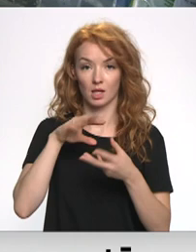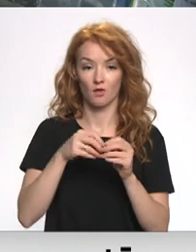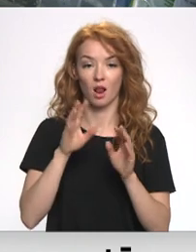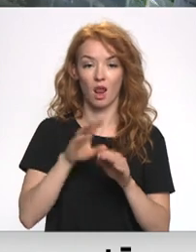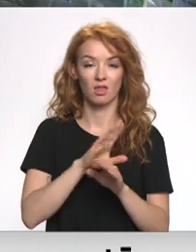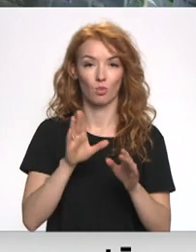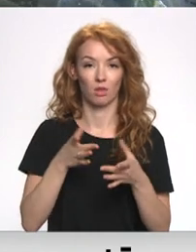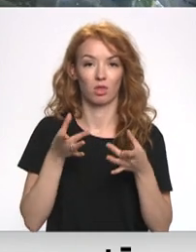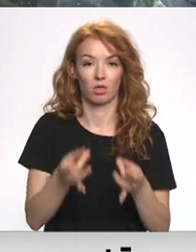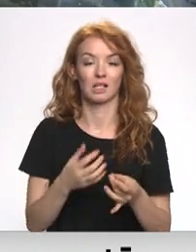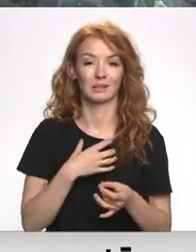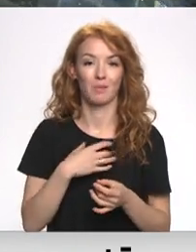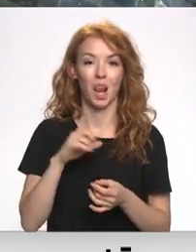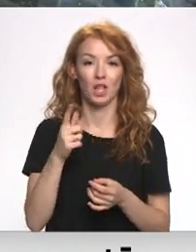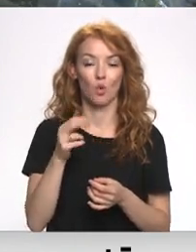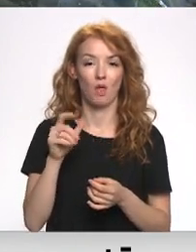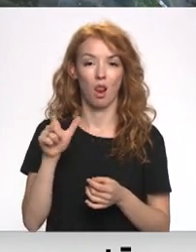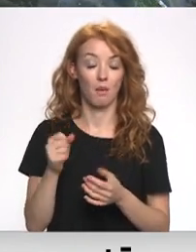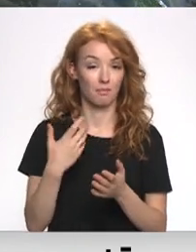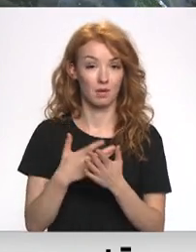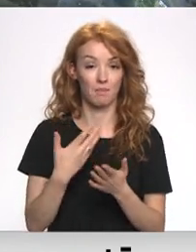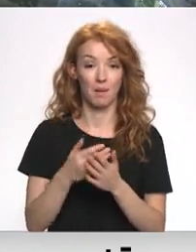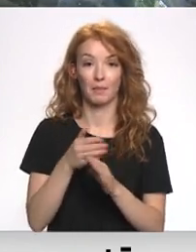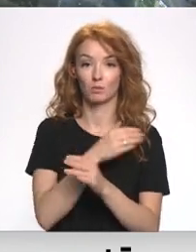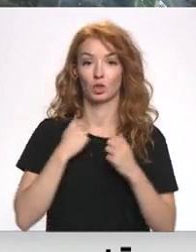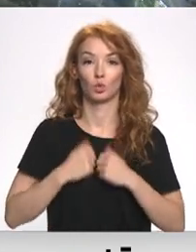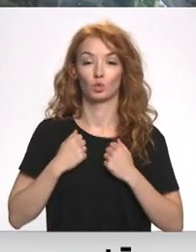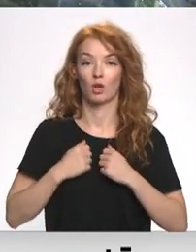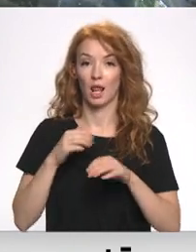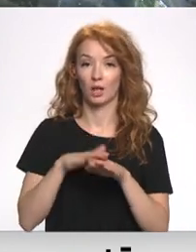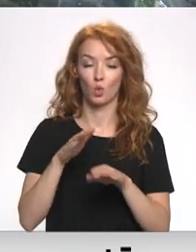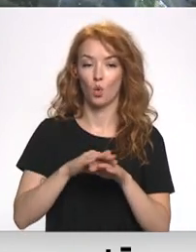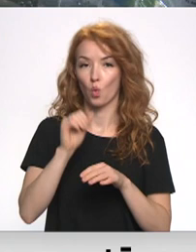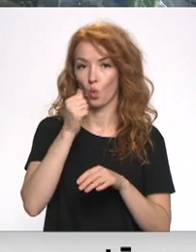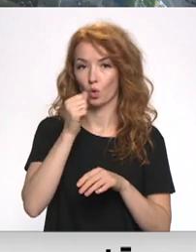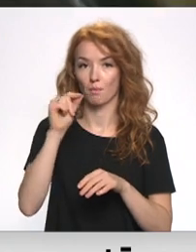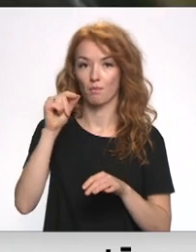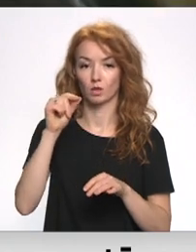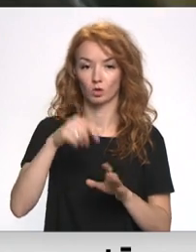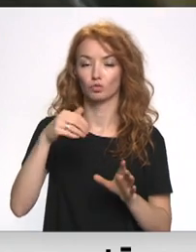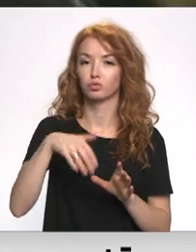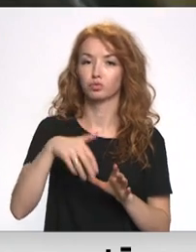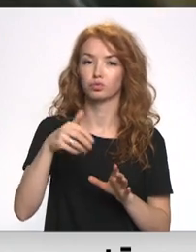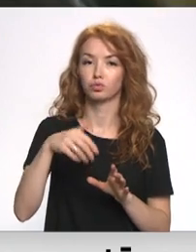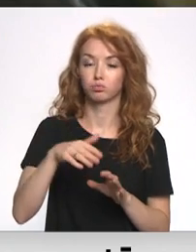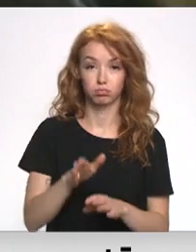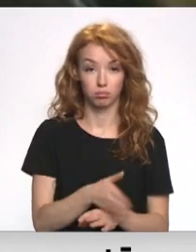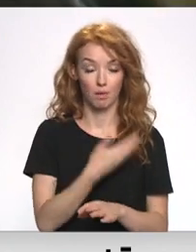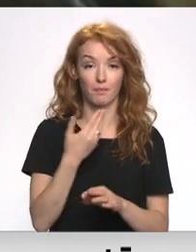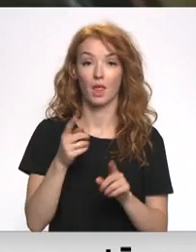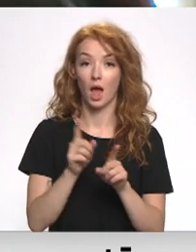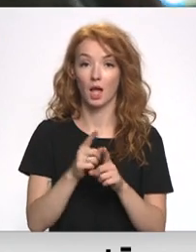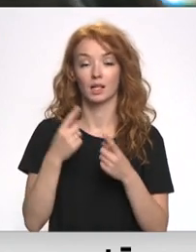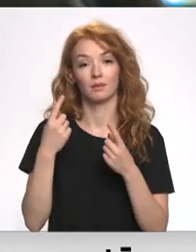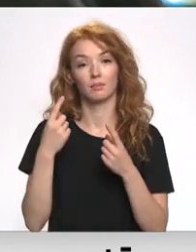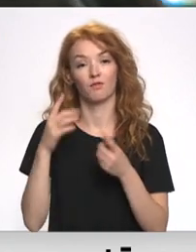saslimšanas ar leģionāru slimību. Piemēram, pirms dušas lietošanas ūdens nedaudz jānotecina. Ir arī pasākumi,